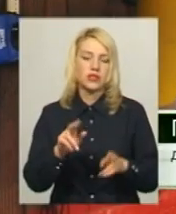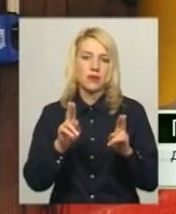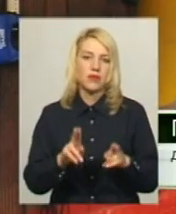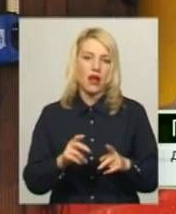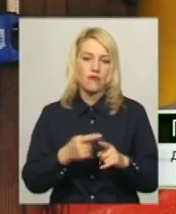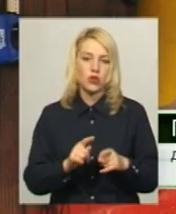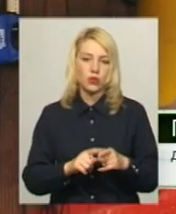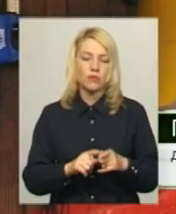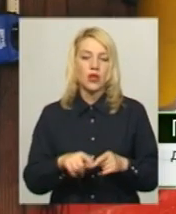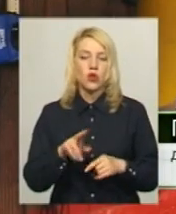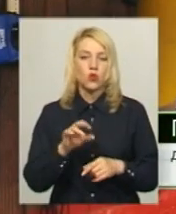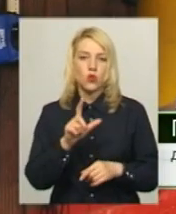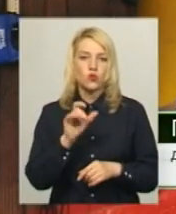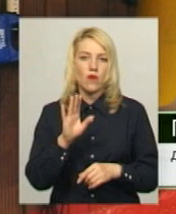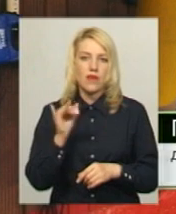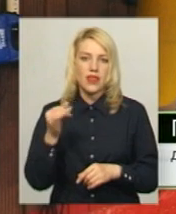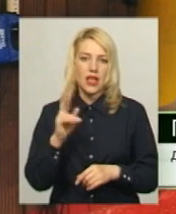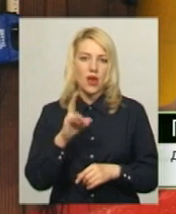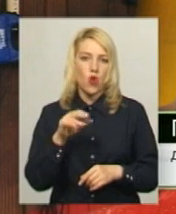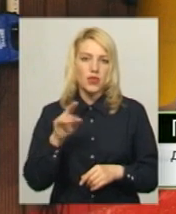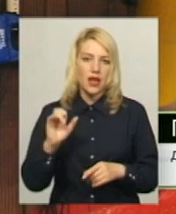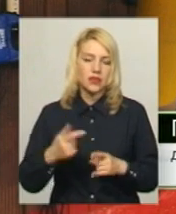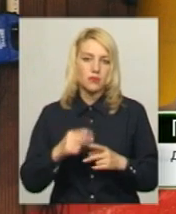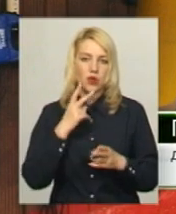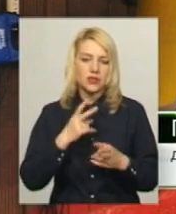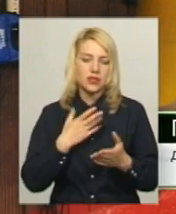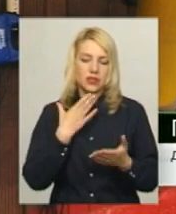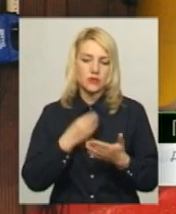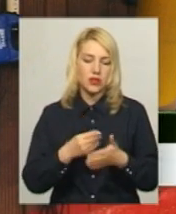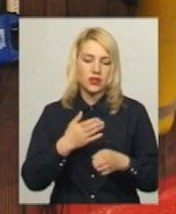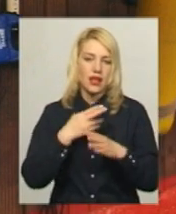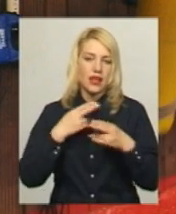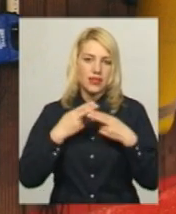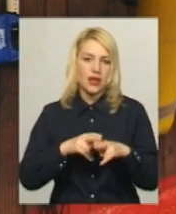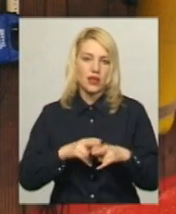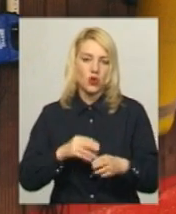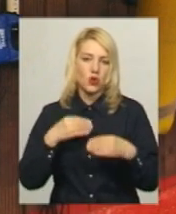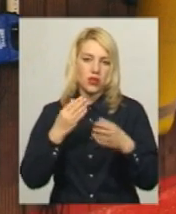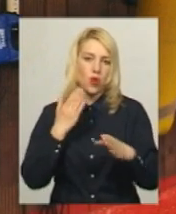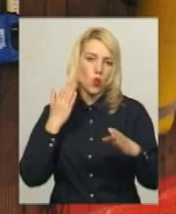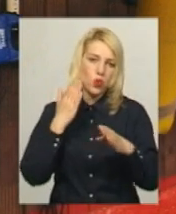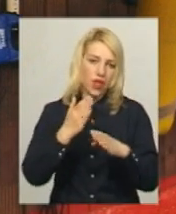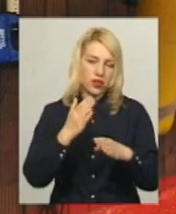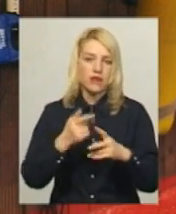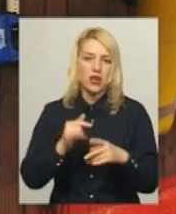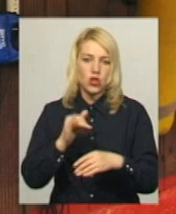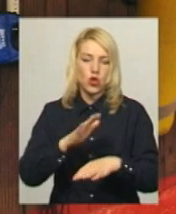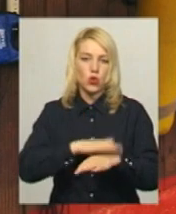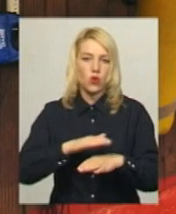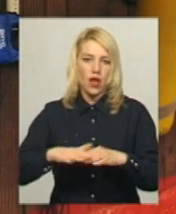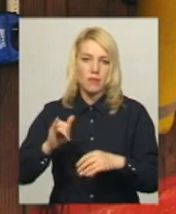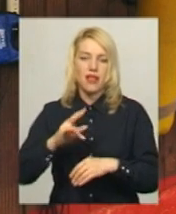дозованого контакту, тобто кожен спортсмен повинен продемонструвати техніку нанесення ударів руками-ногами, а також